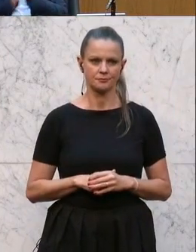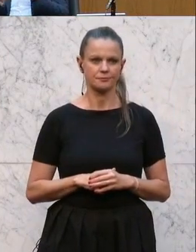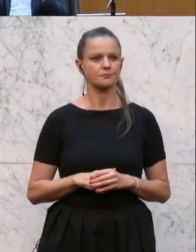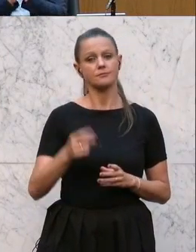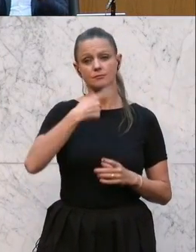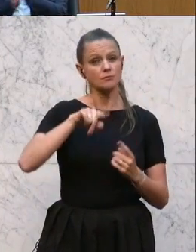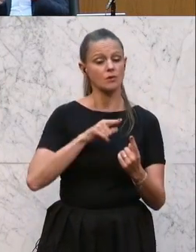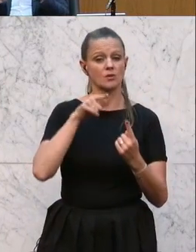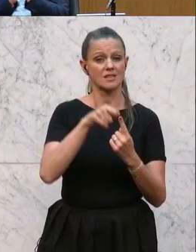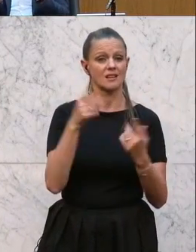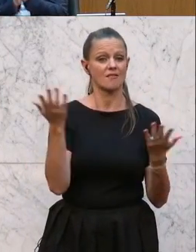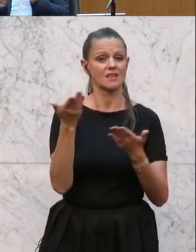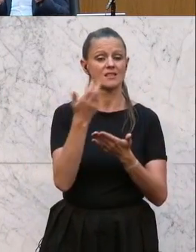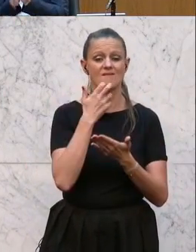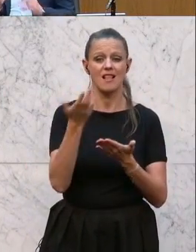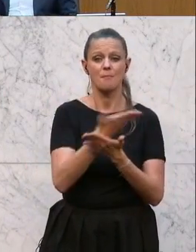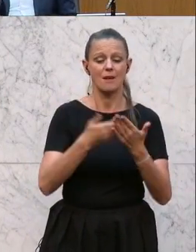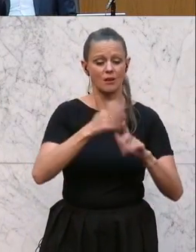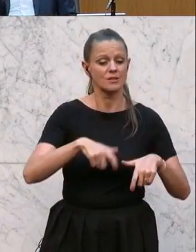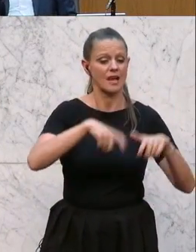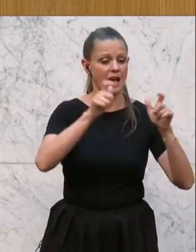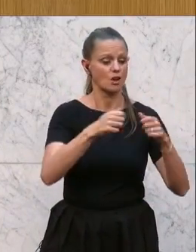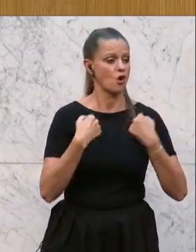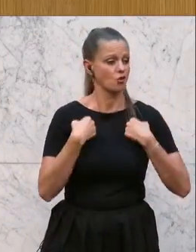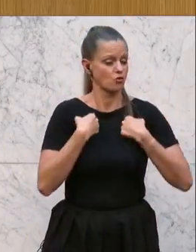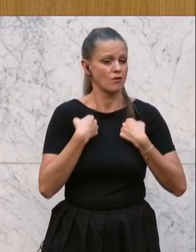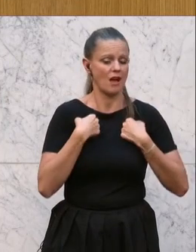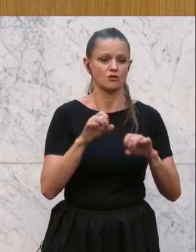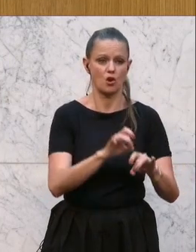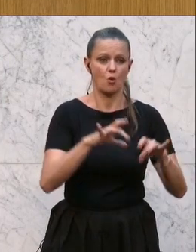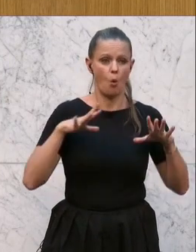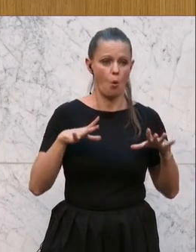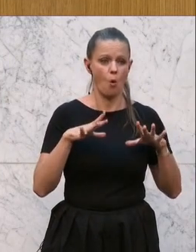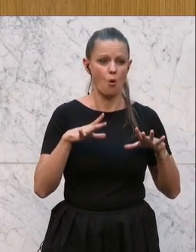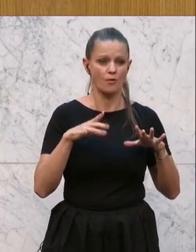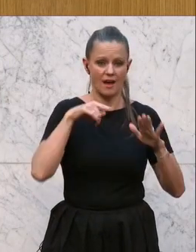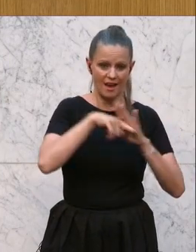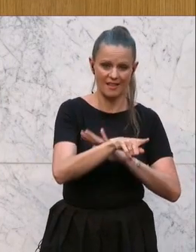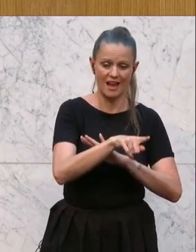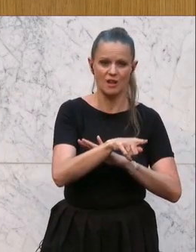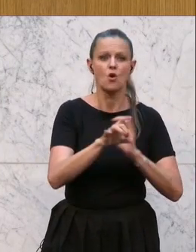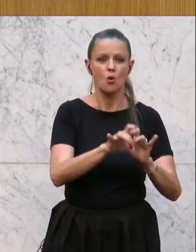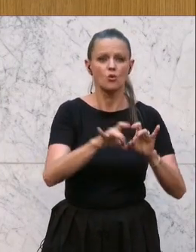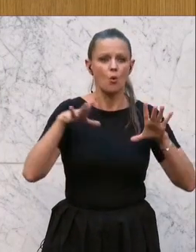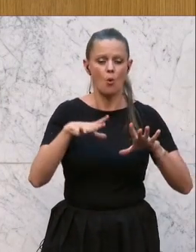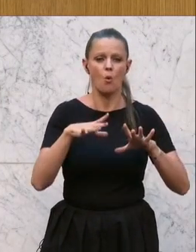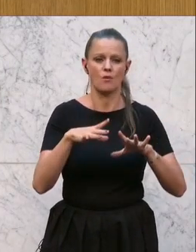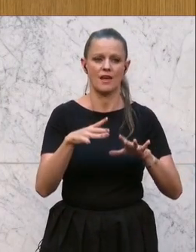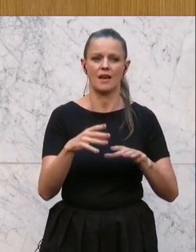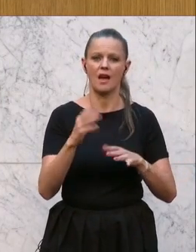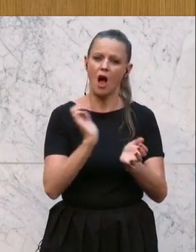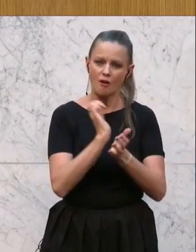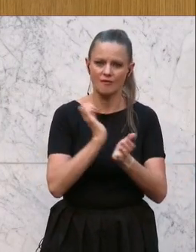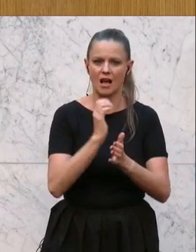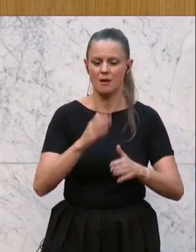Wir wollen Bildungseinrichtungen, wo Kinder ohne Schultäsche hineingehen und ohne Hausübung und Nachhilfe wieder herauskommen. Und dazu braucht es halt auch eine